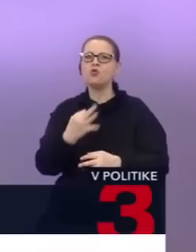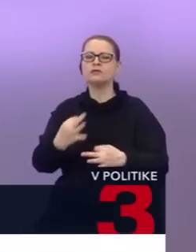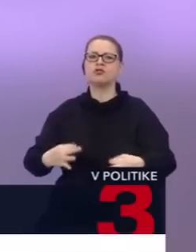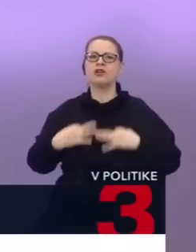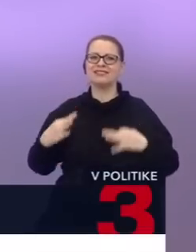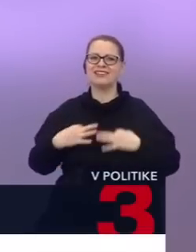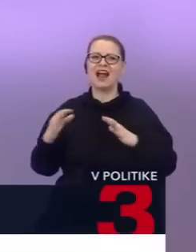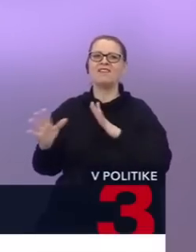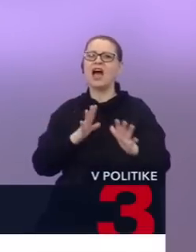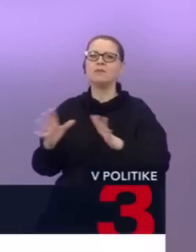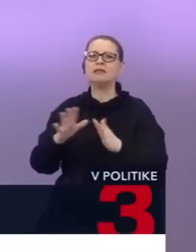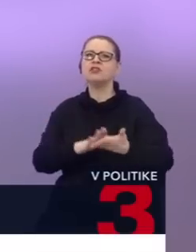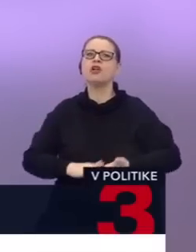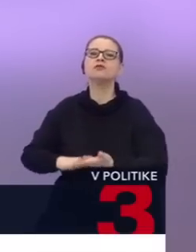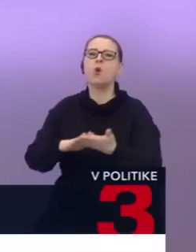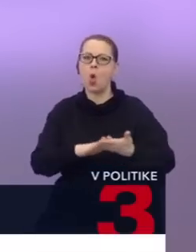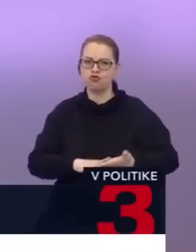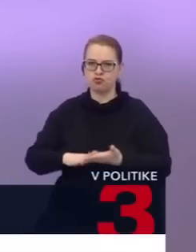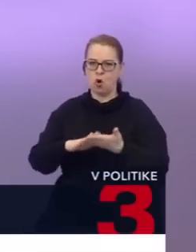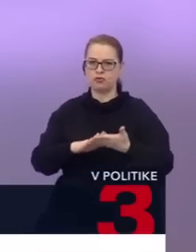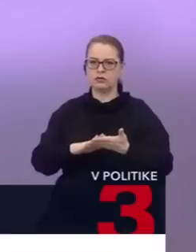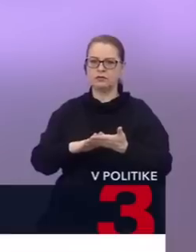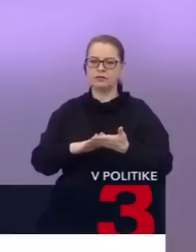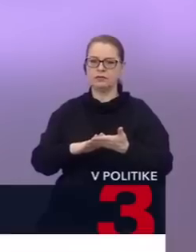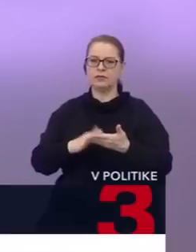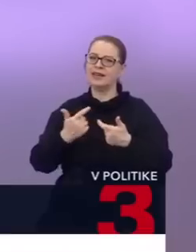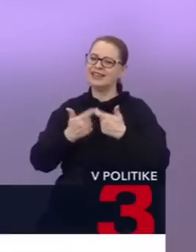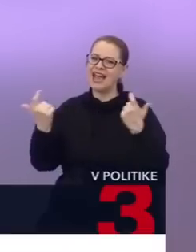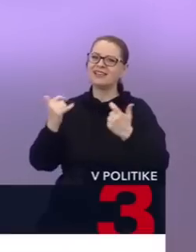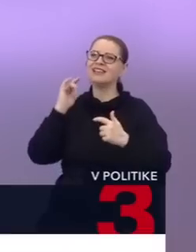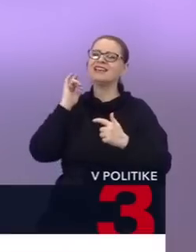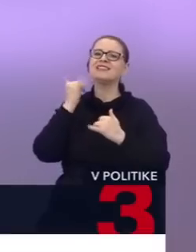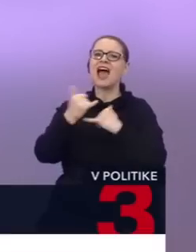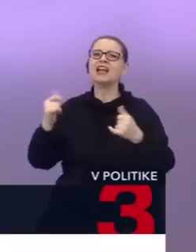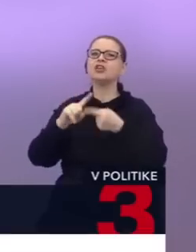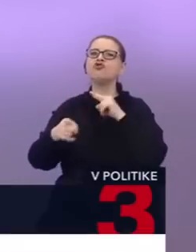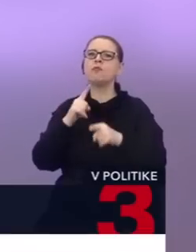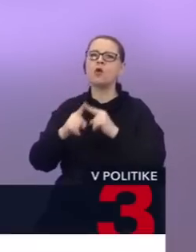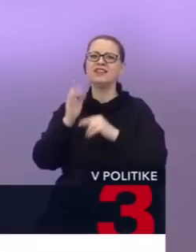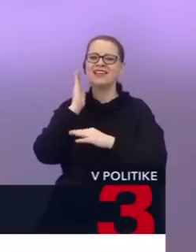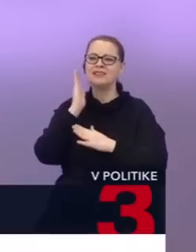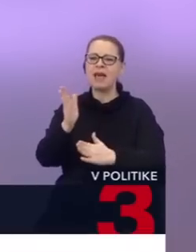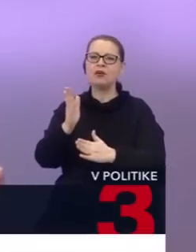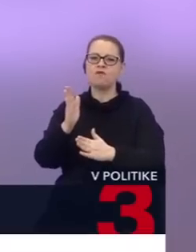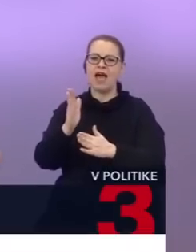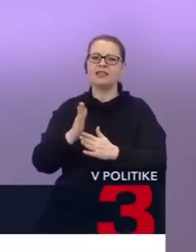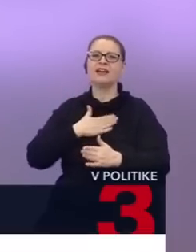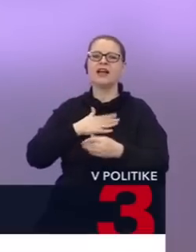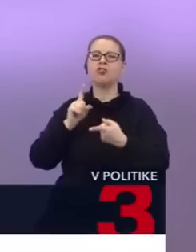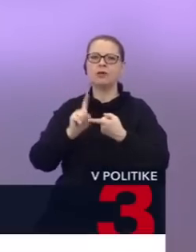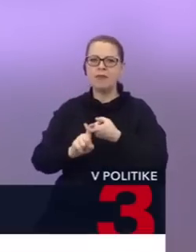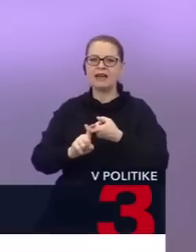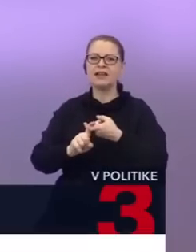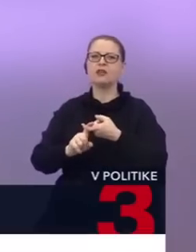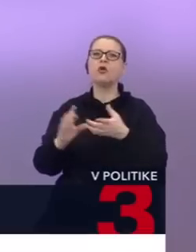zdravá a bezpečná spoločnosť. Je to jasné zahranično-politické smerovanie a orientácia našich partnerov a spojencov,